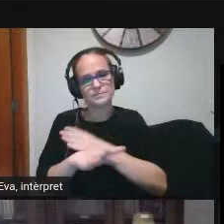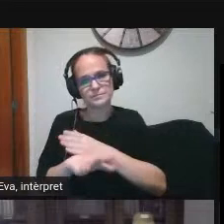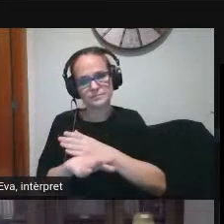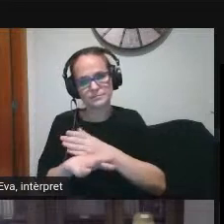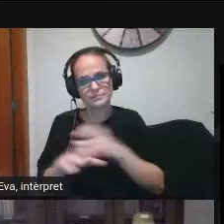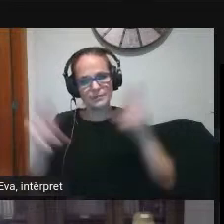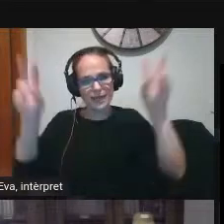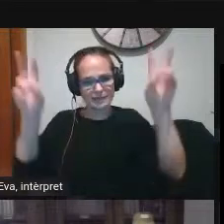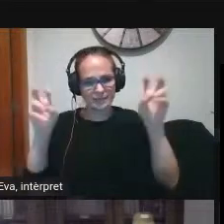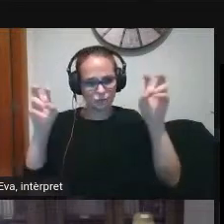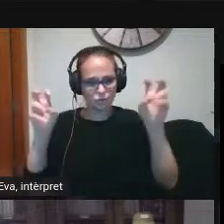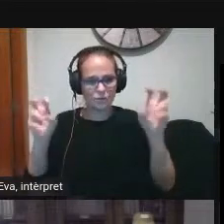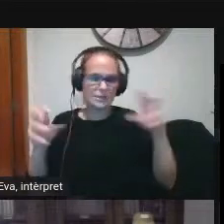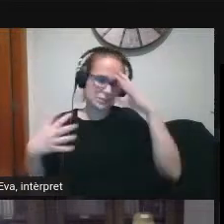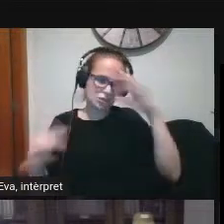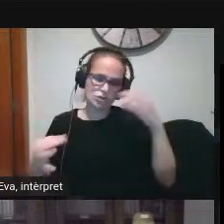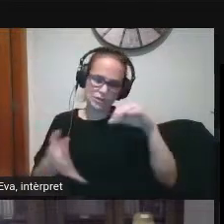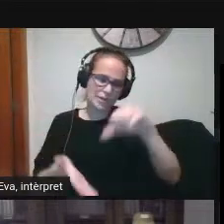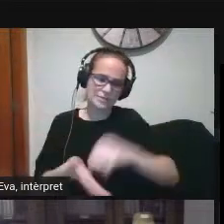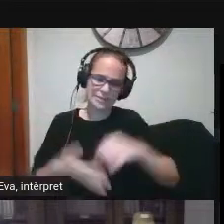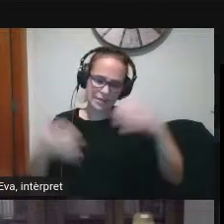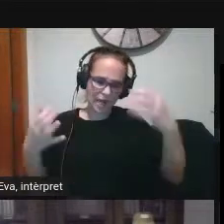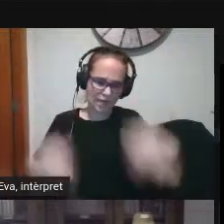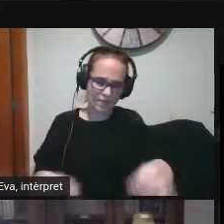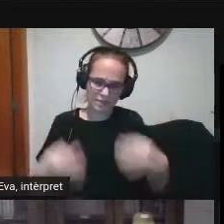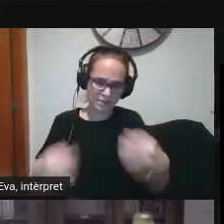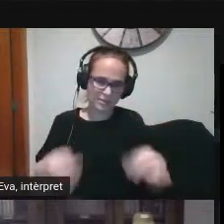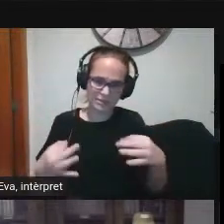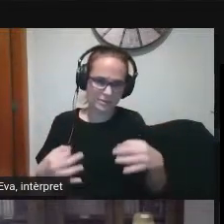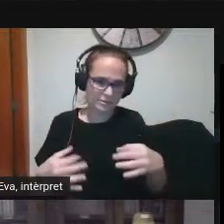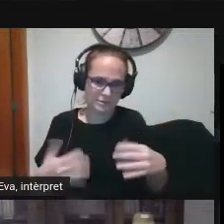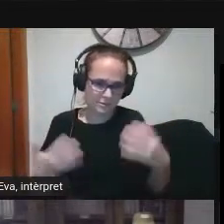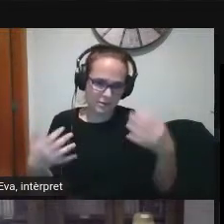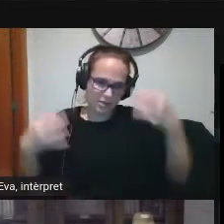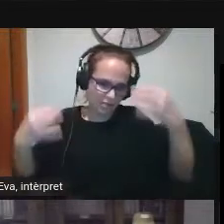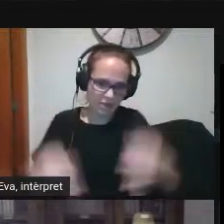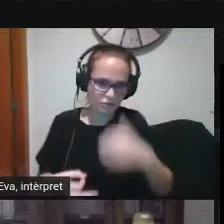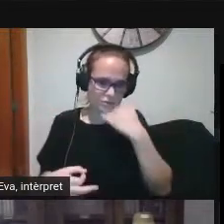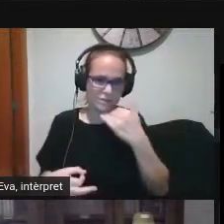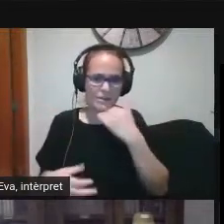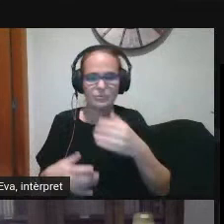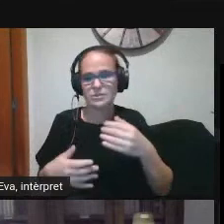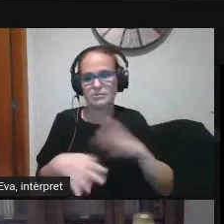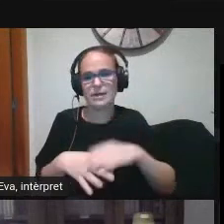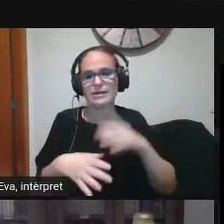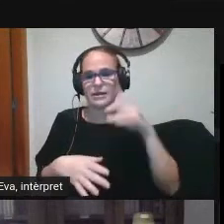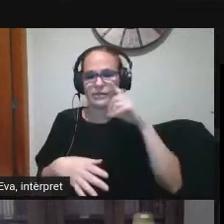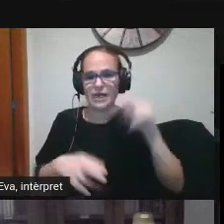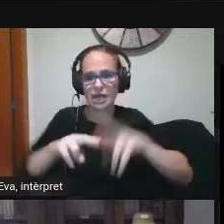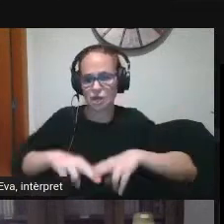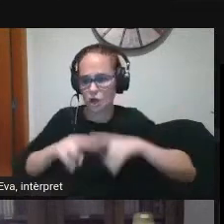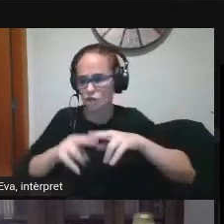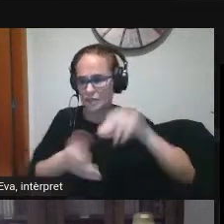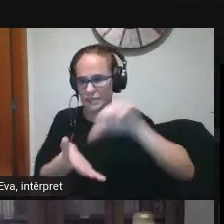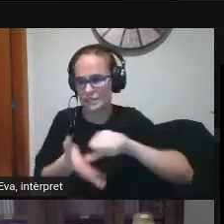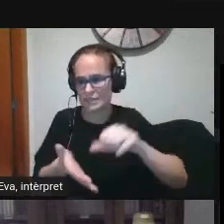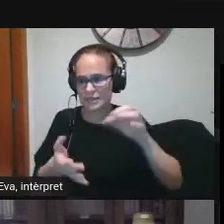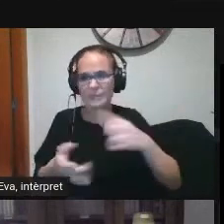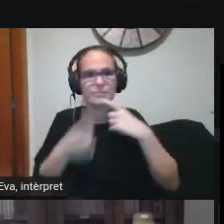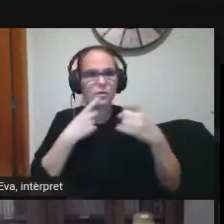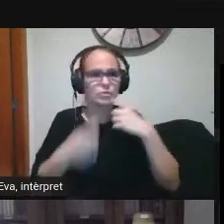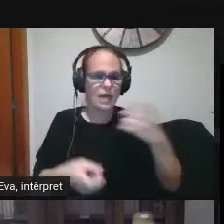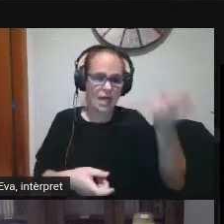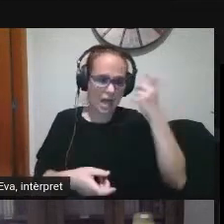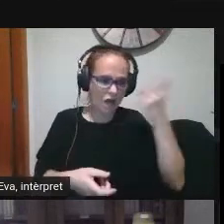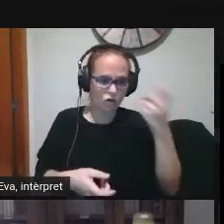centre tingui clara aquestes coses i bueno per fer una diagnosi doncs hauré de fer enquesta segurament a alumnes de professorat perquè vull la veu de